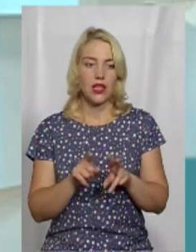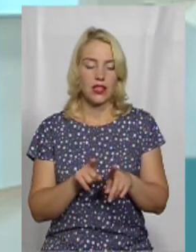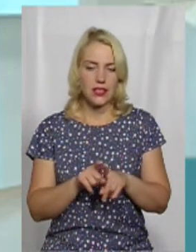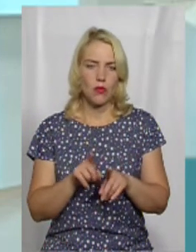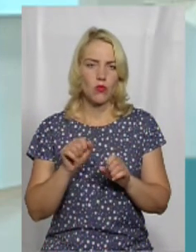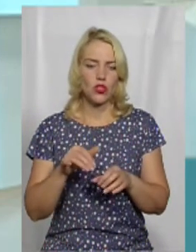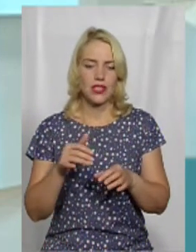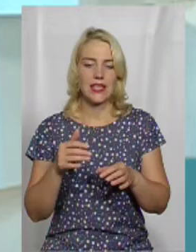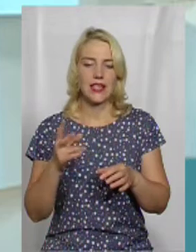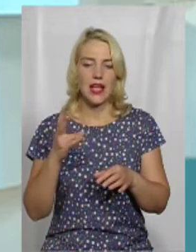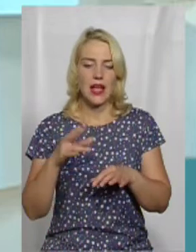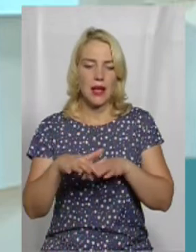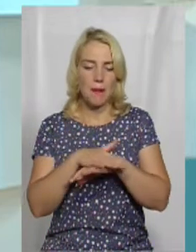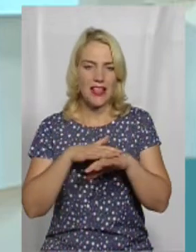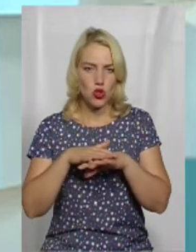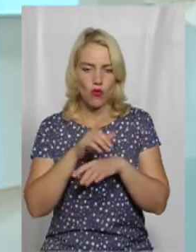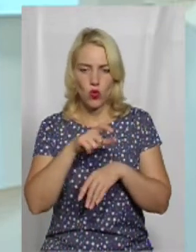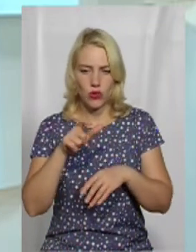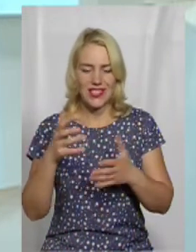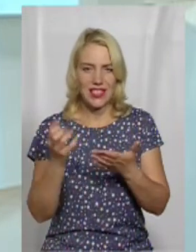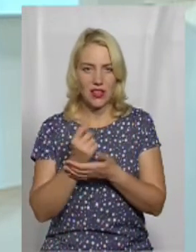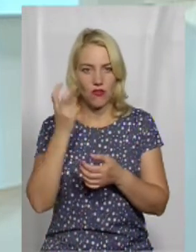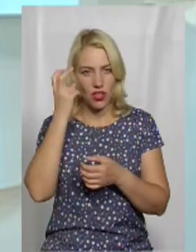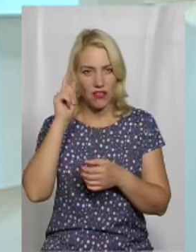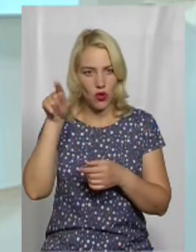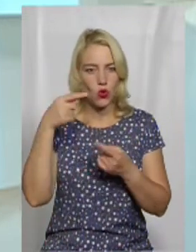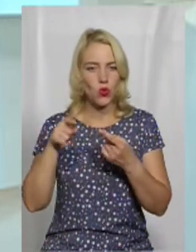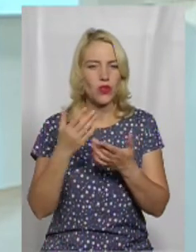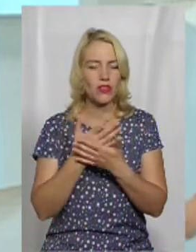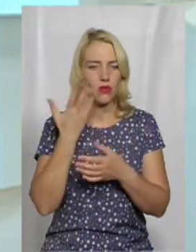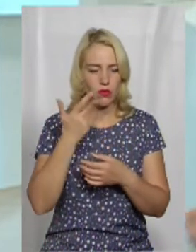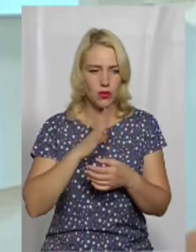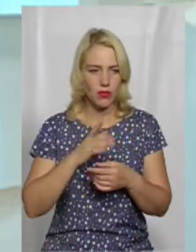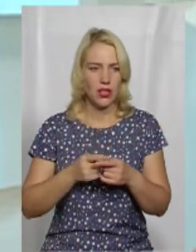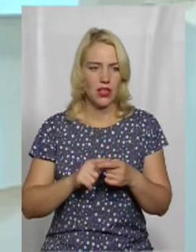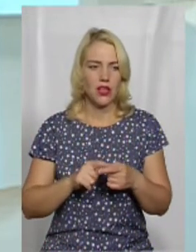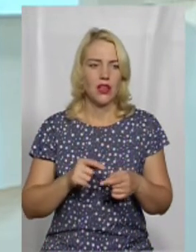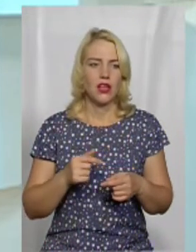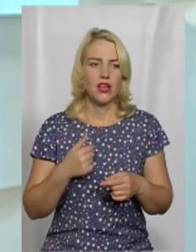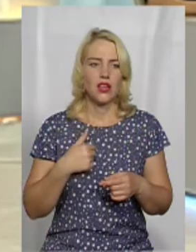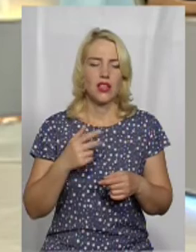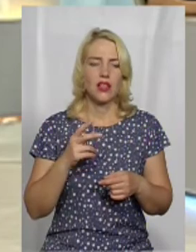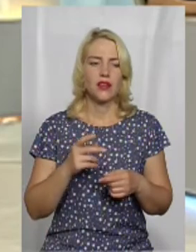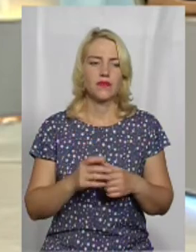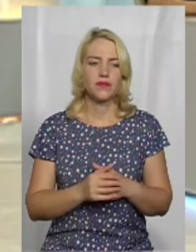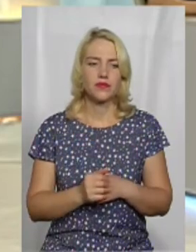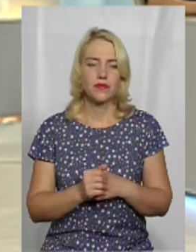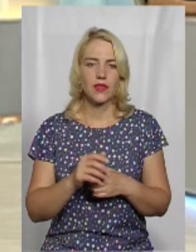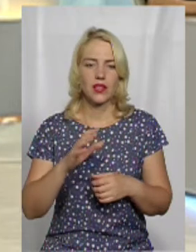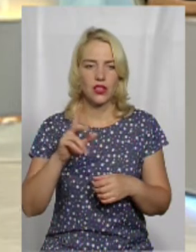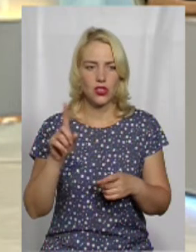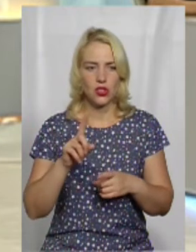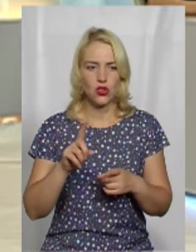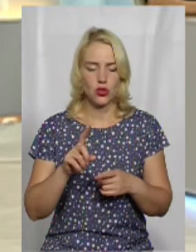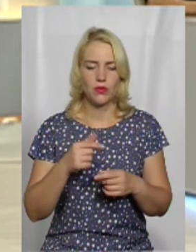масовки велику кількість людей. Коли ми знімали в Києві, нам доводилось просто таки по всіх батареях стукати, щоб викликати хоч якогось барабашку, щоб він прийшов